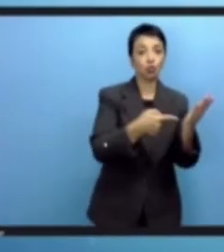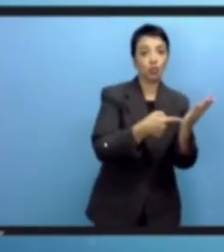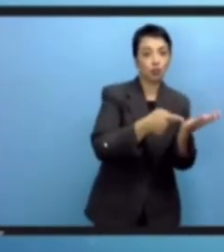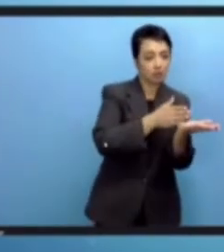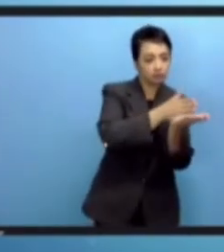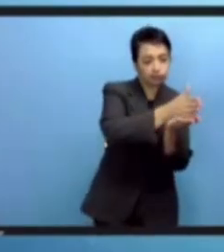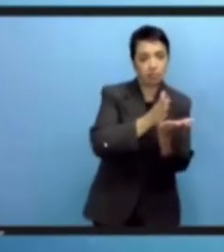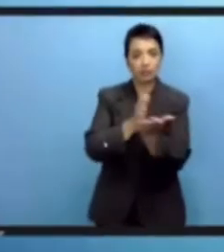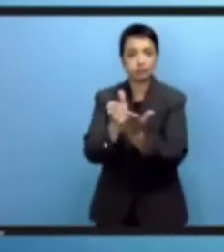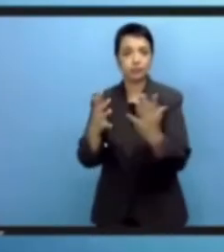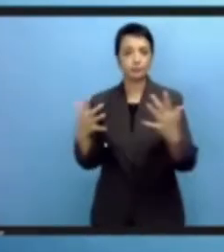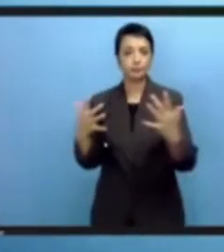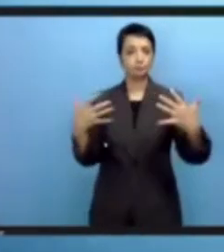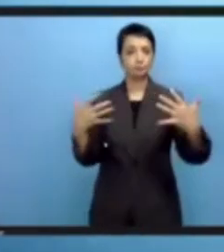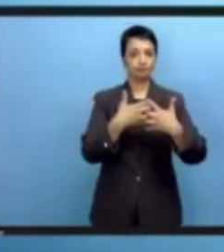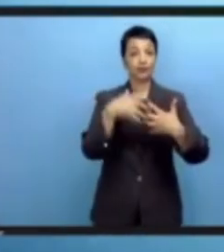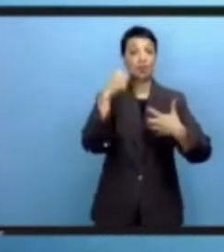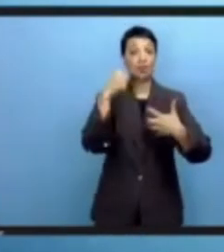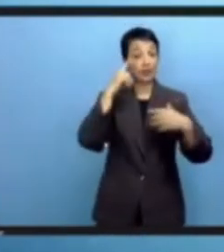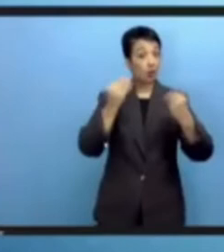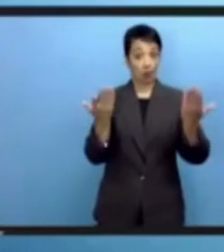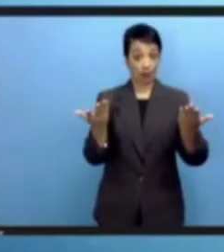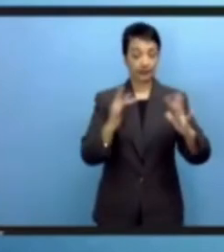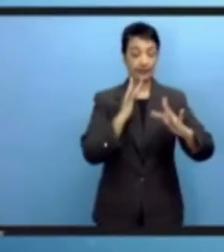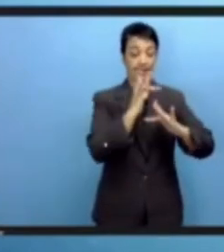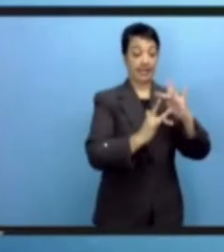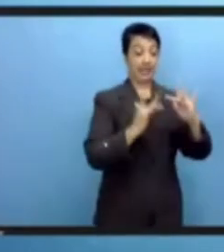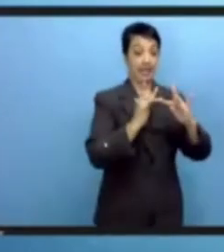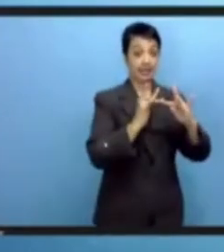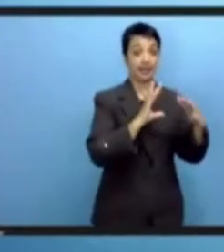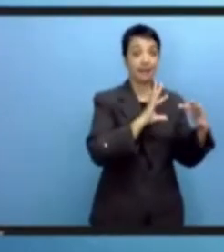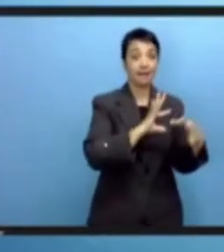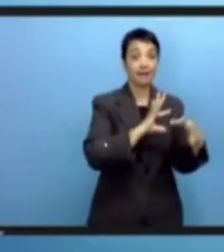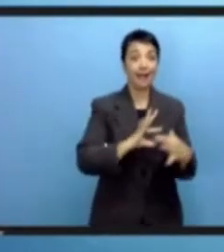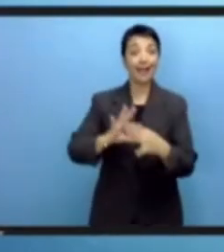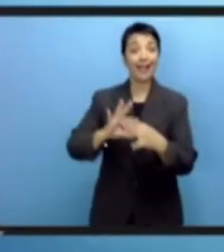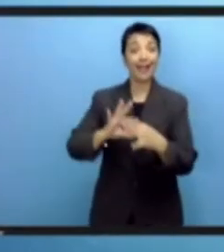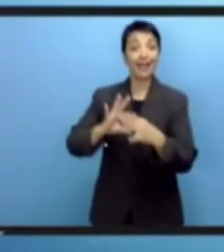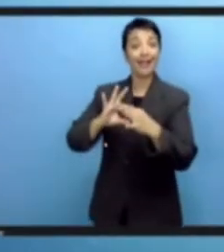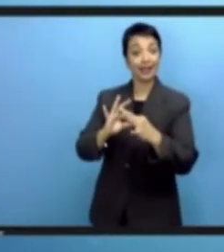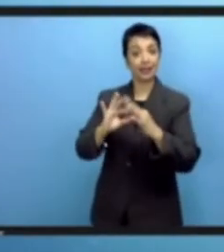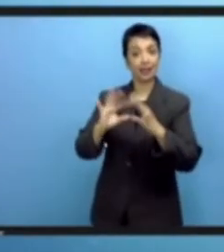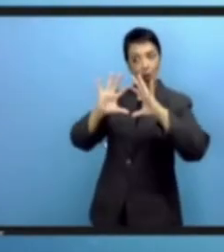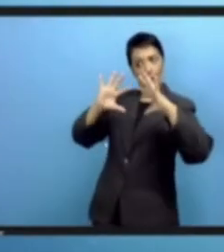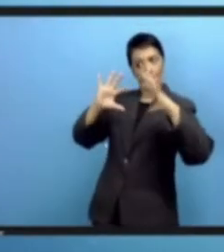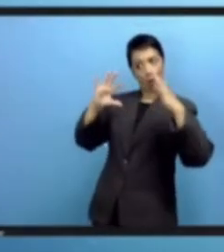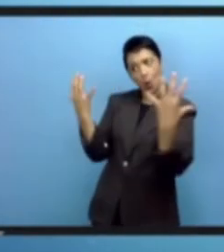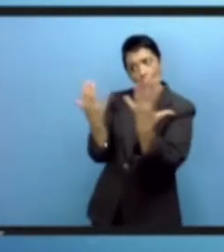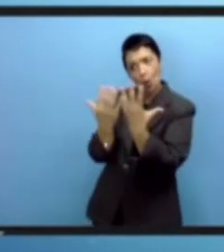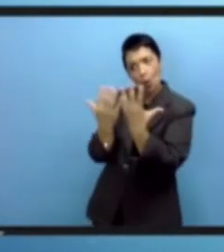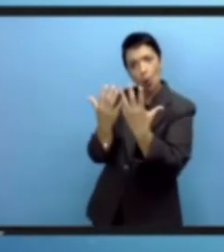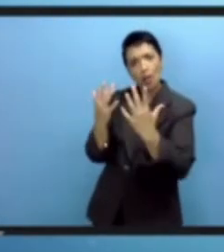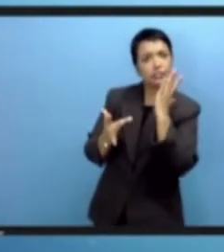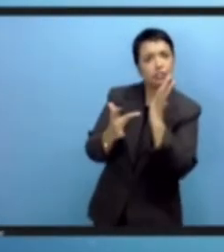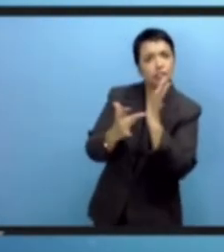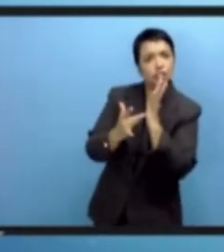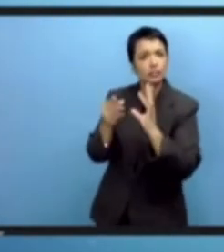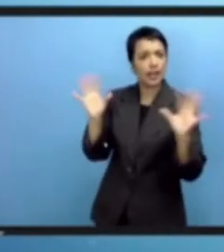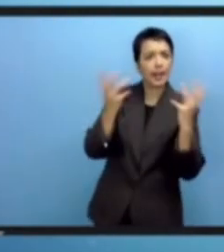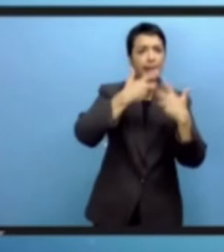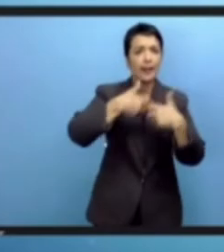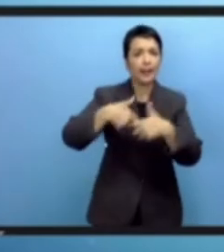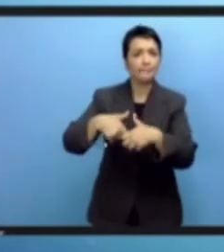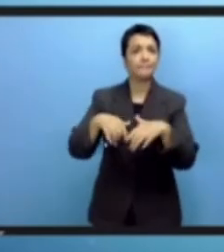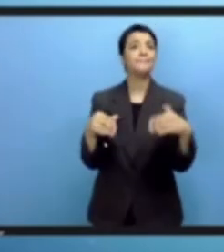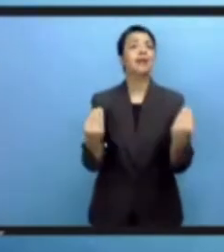تعزيز حوكمة تكنولوجيا المعلومات لا الإنترنت بحد ذاته بل العالم